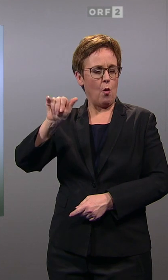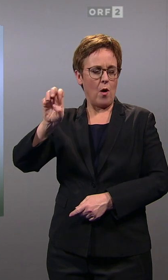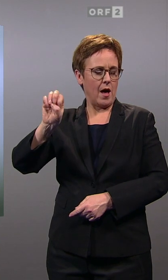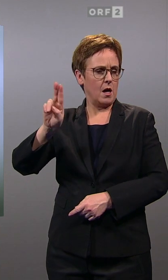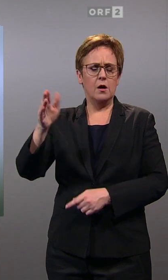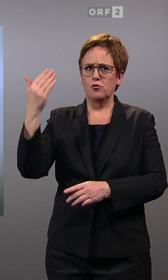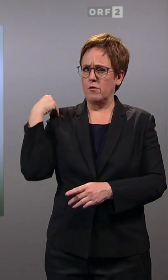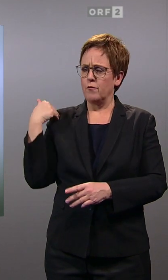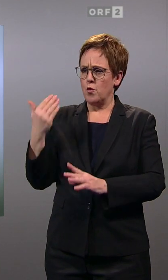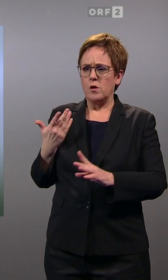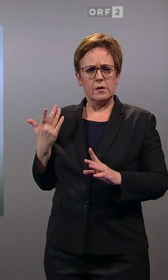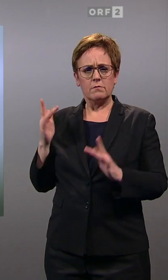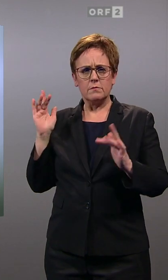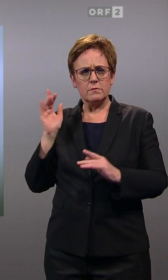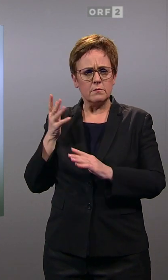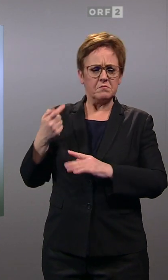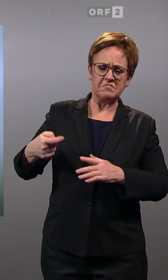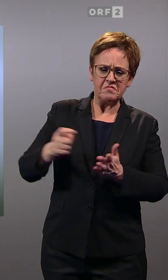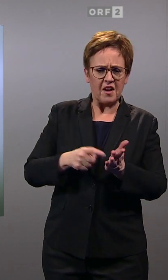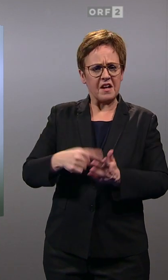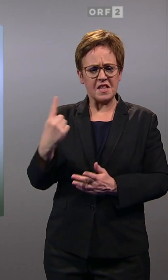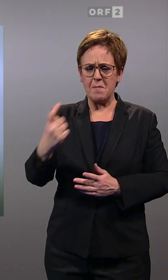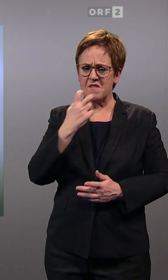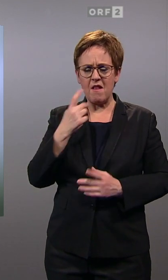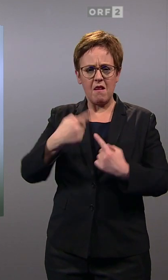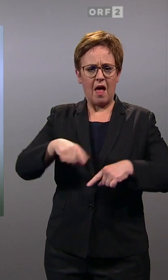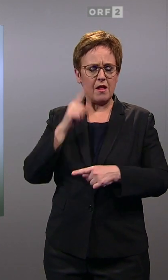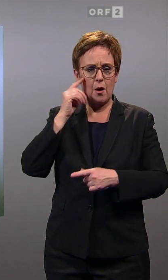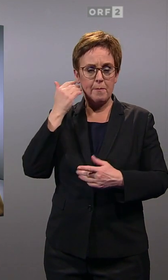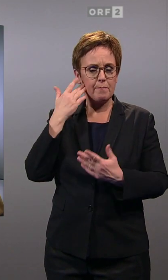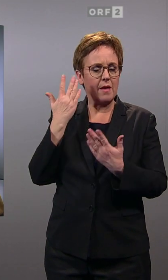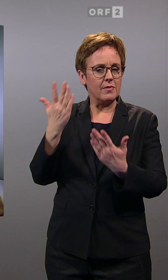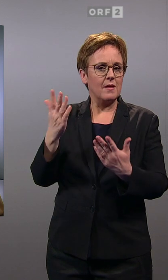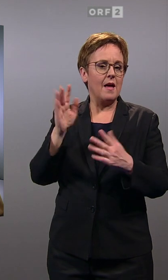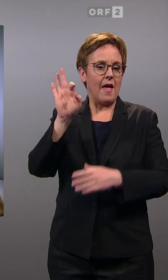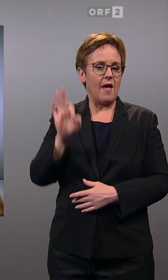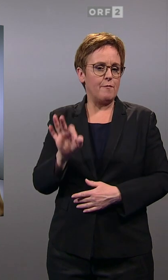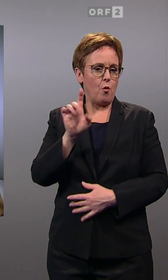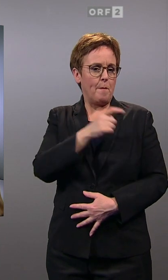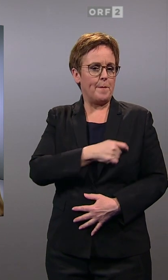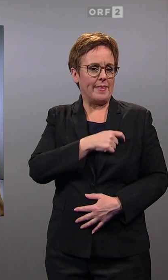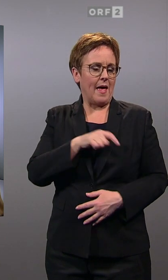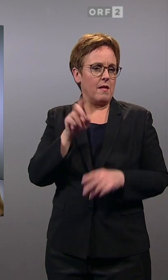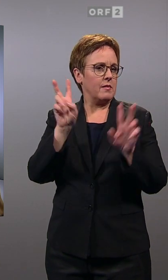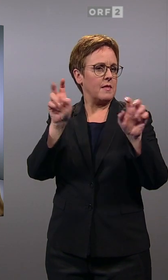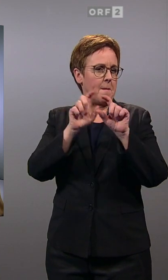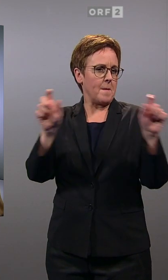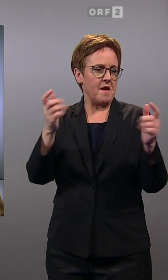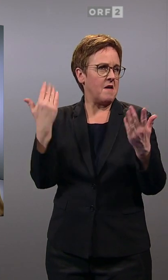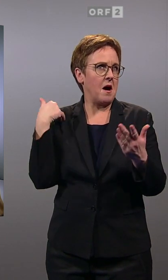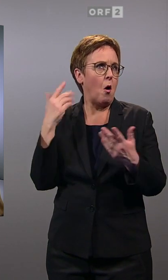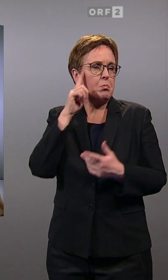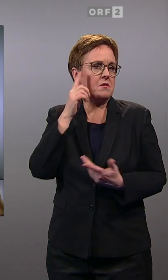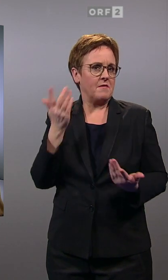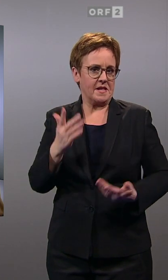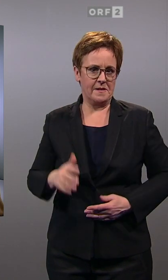im Wahlkampf schon den Landeshauptmann Anspruch gestellt. Thomas Buchinger, auf welche Themen hat sich denn der freiheitliche Wahlkampf gestützt?